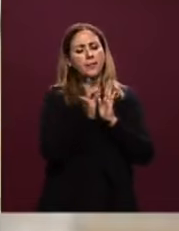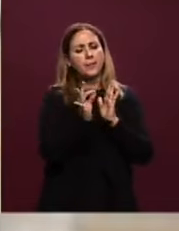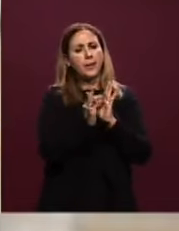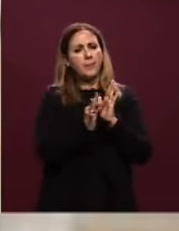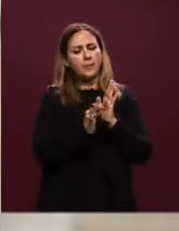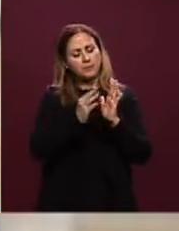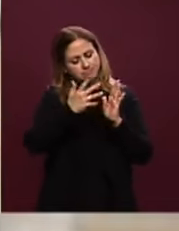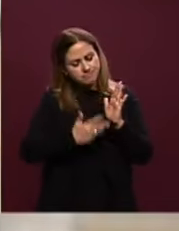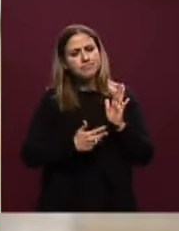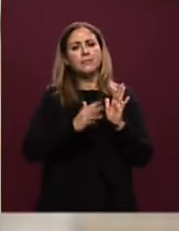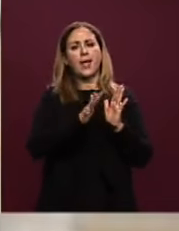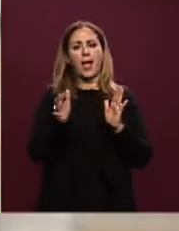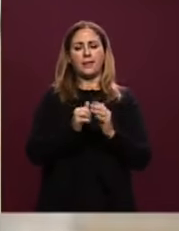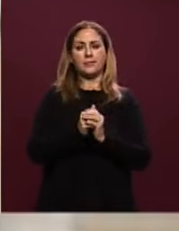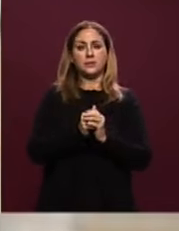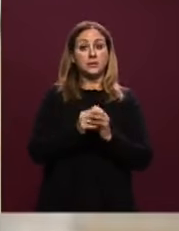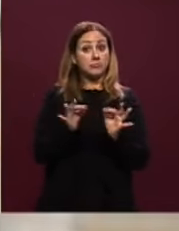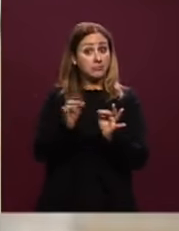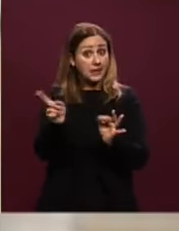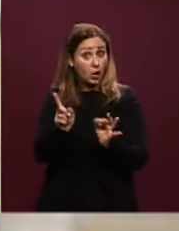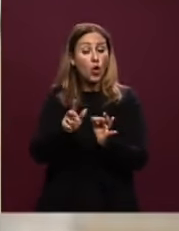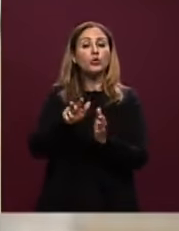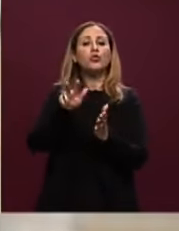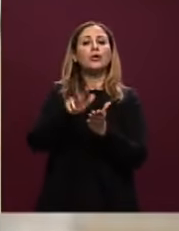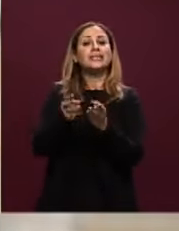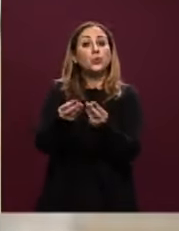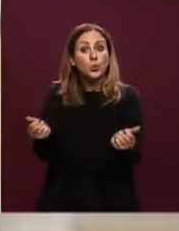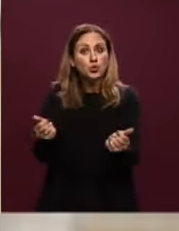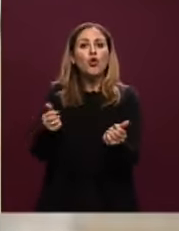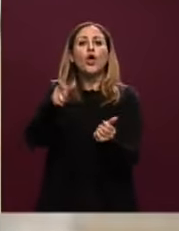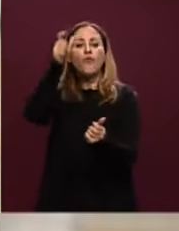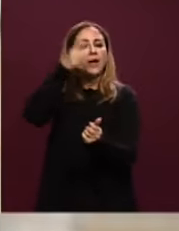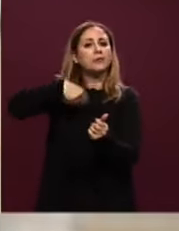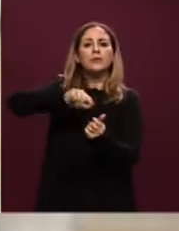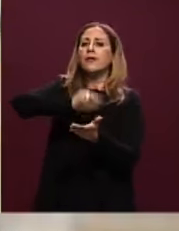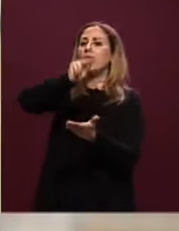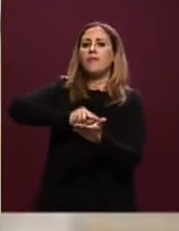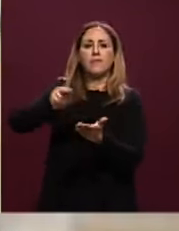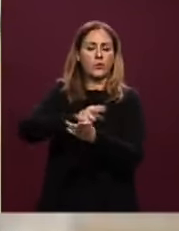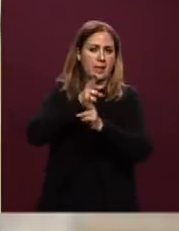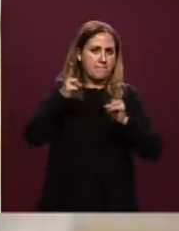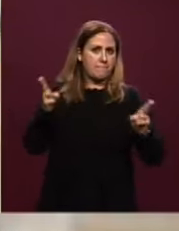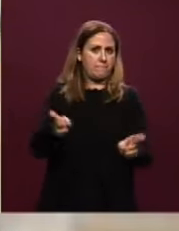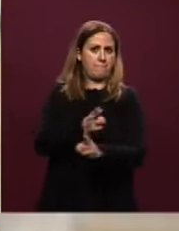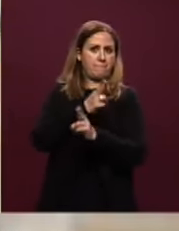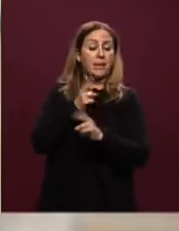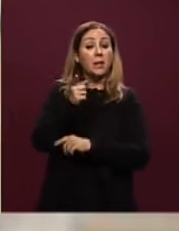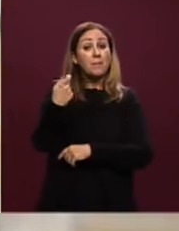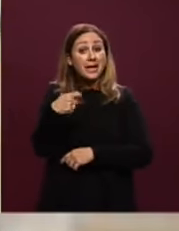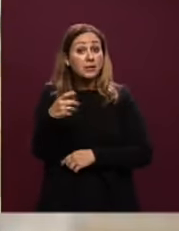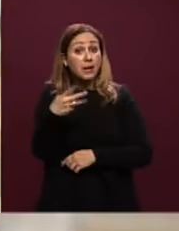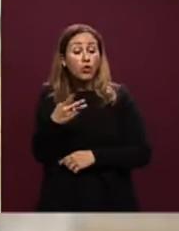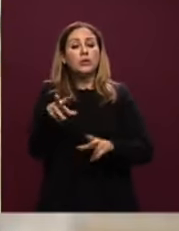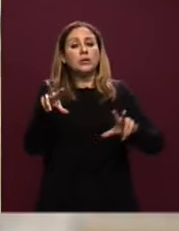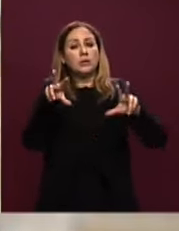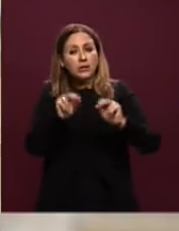convince la risoluzione del Governo e non potremo votarla. Lei, Presidente Meloni, ha ribadito il sostegno del nostro